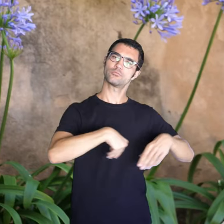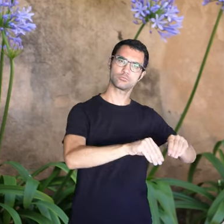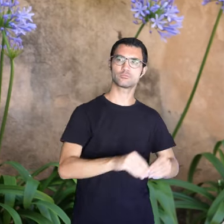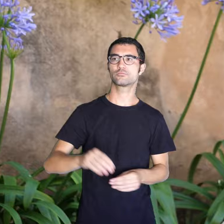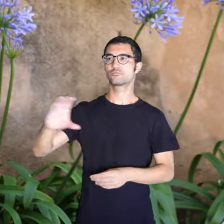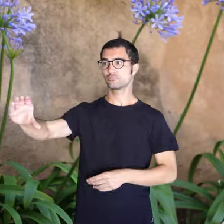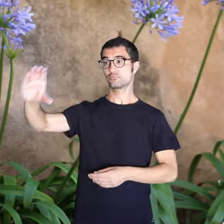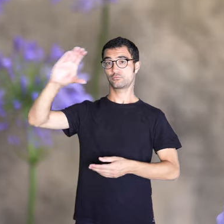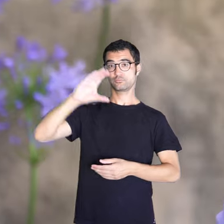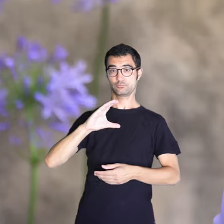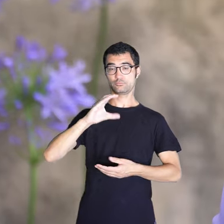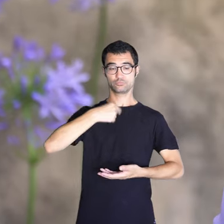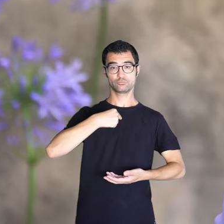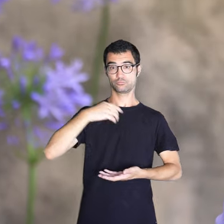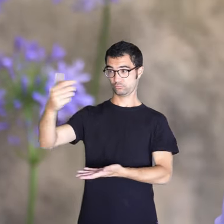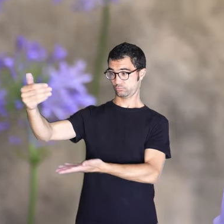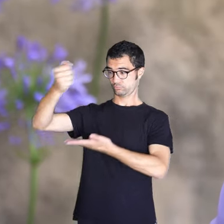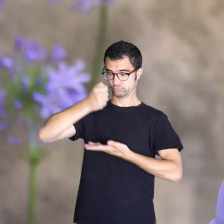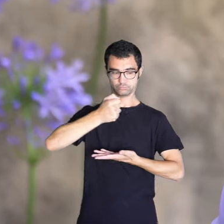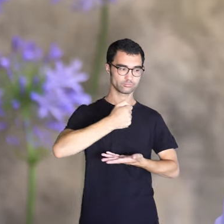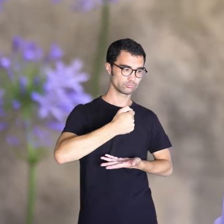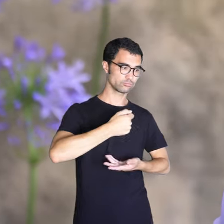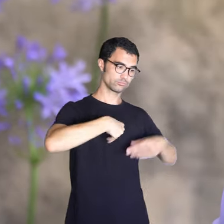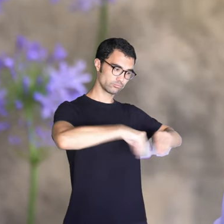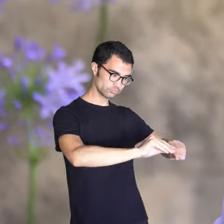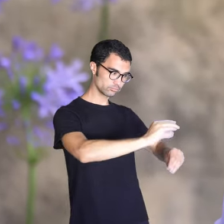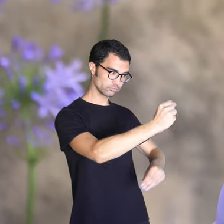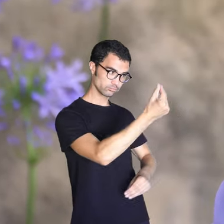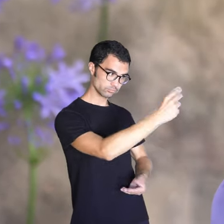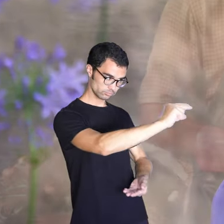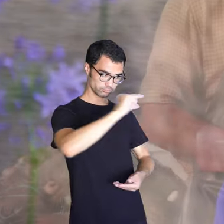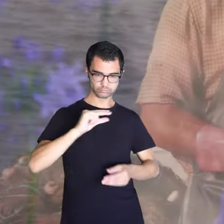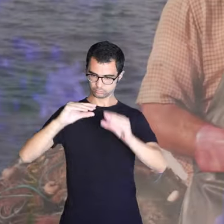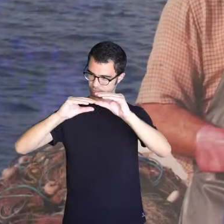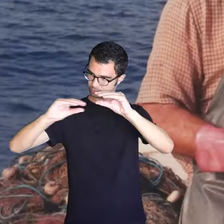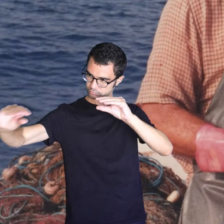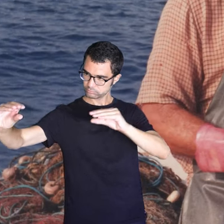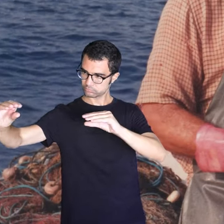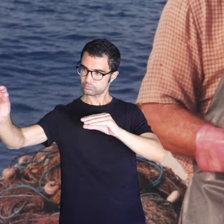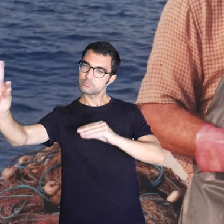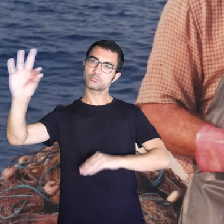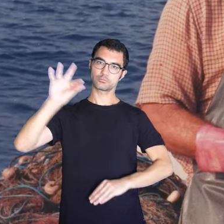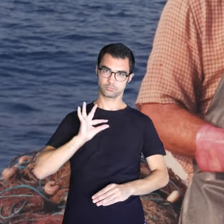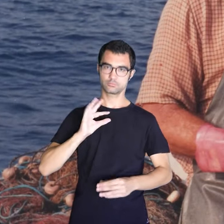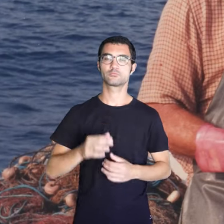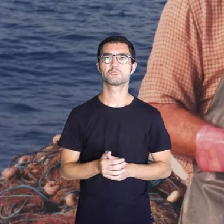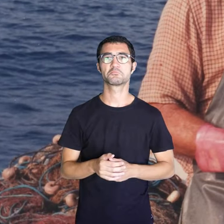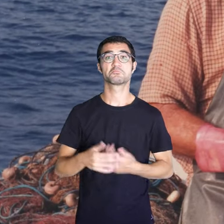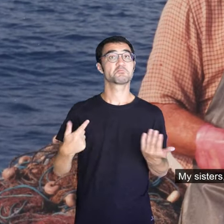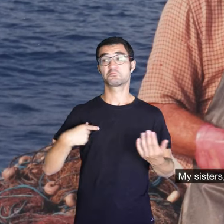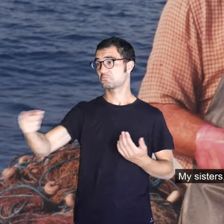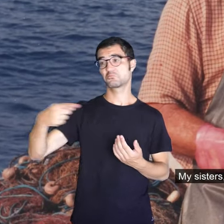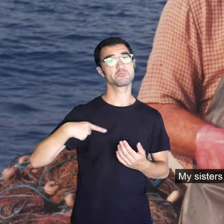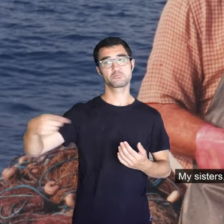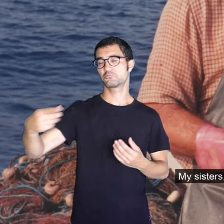per al pes que ja li duia. Jo no em vaig volar mai de vendre per ningú. Llevat del meu germà, no em vaig vendre per